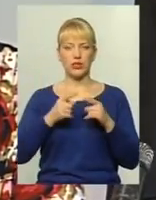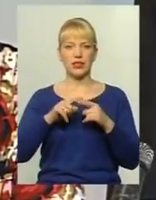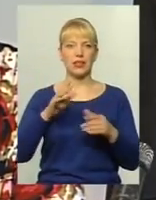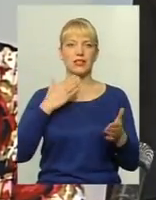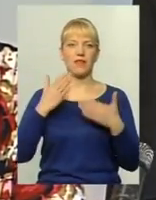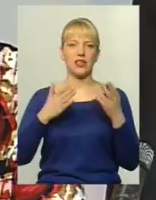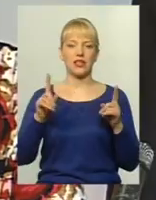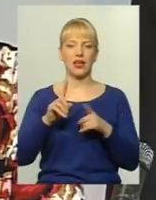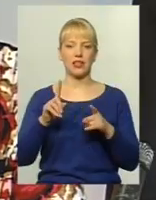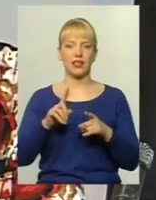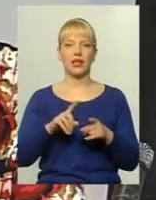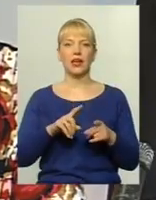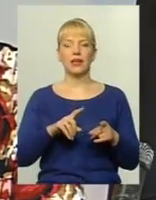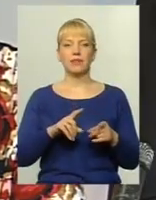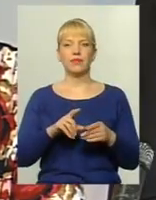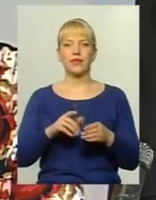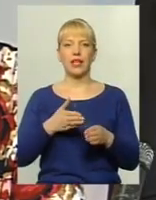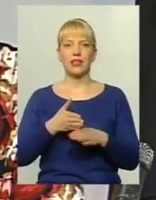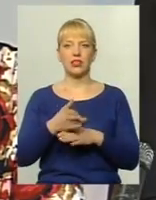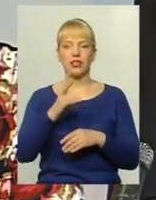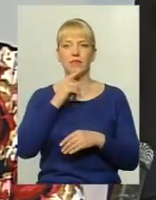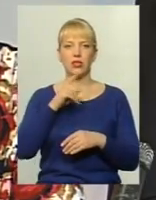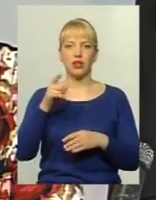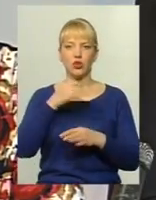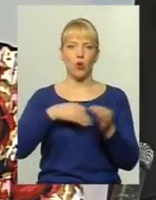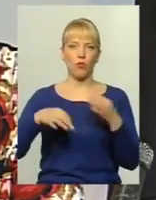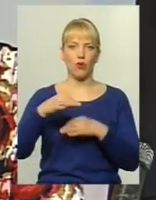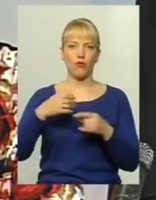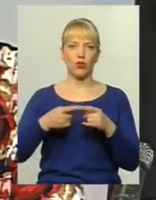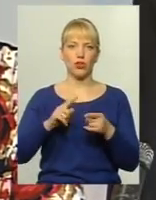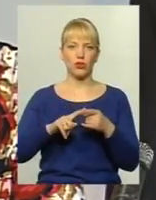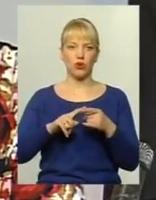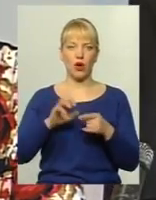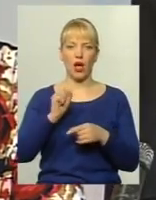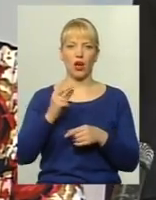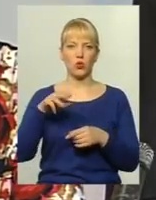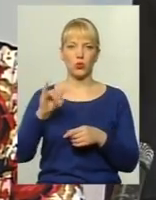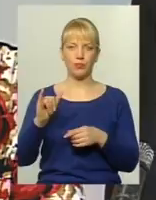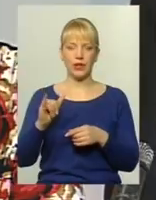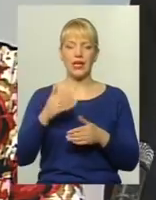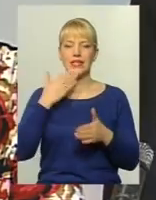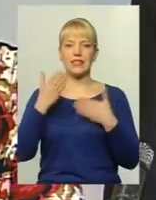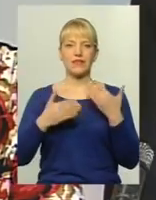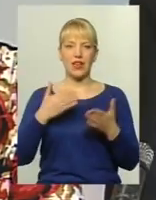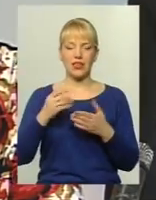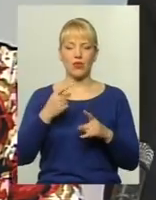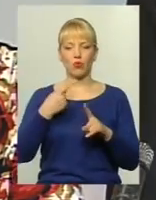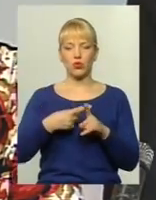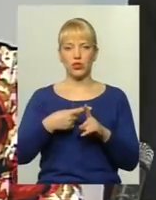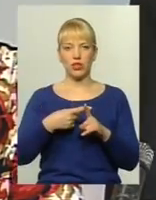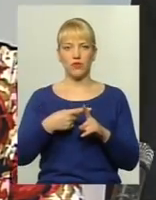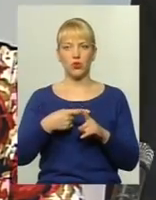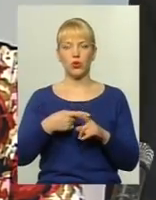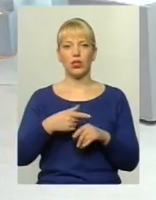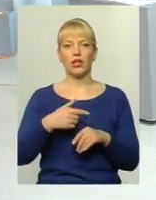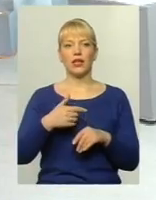які надійшли під час обговорення даного регуляторного акту Звернені як в позитивну сторону